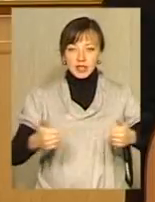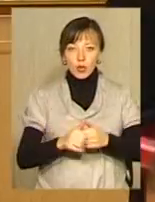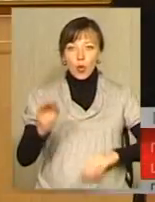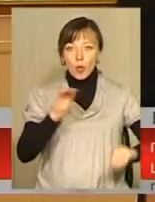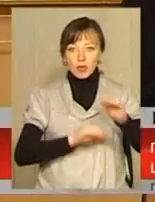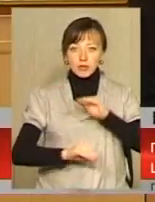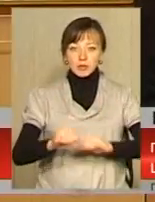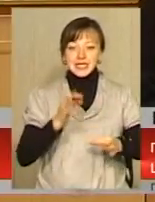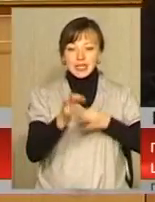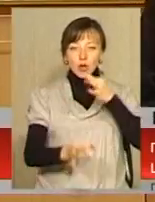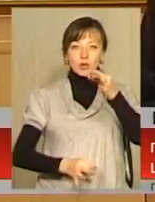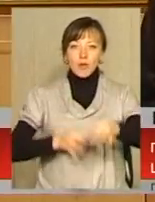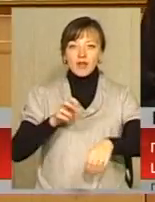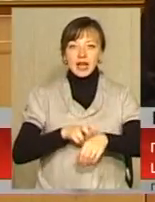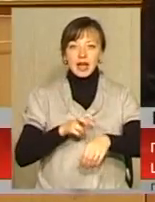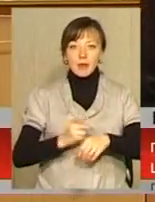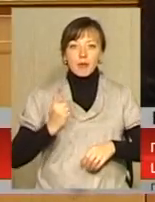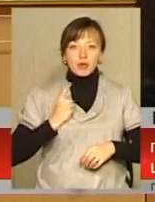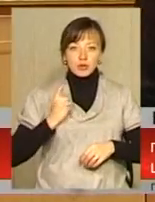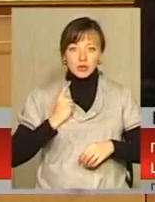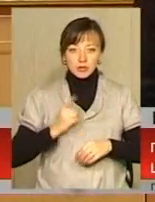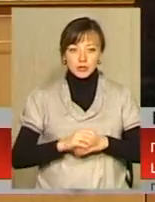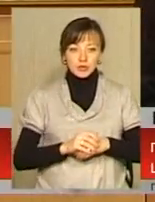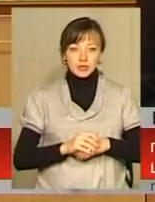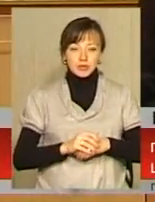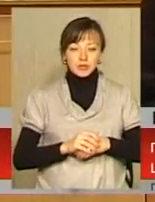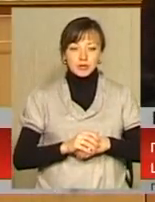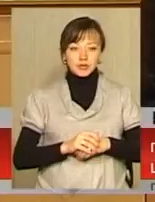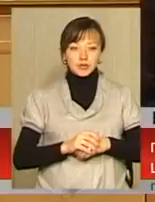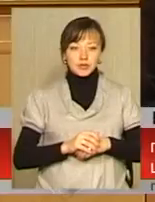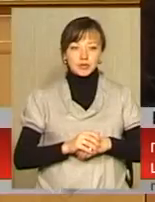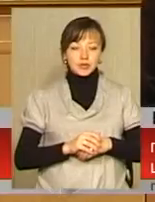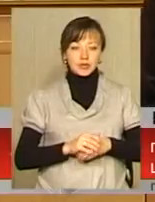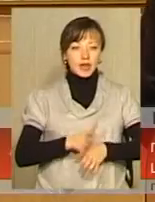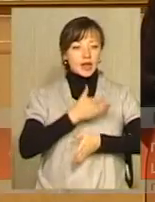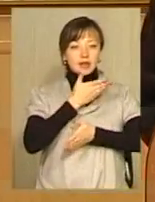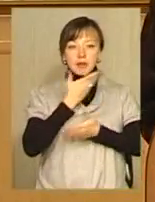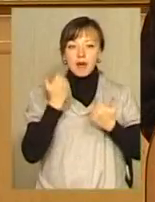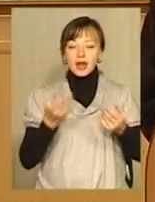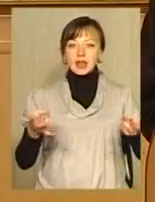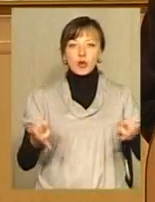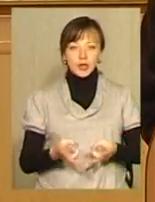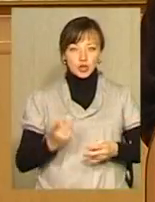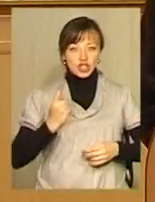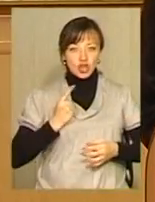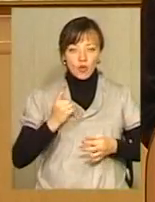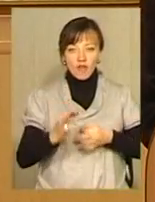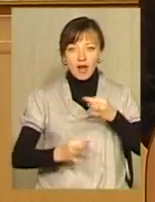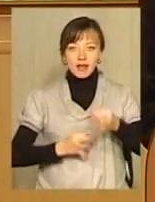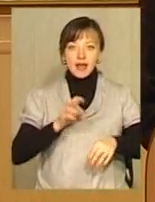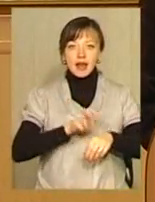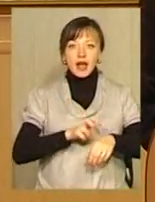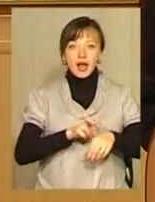лікарським постом за спеціальності медицина невідкладних станів. Відпала необхідність чергування лікарів,